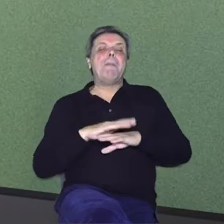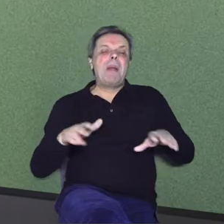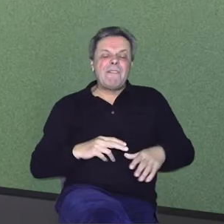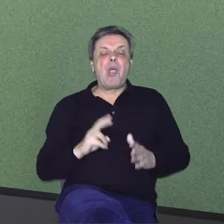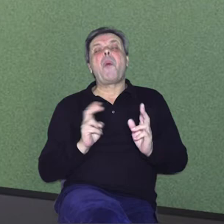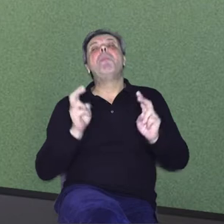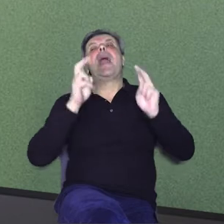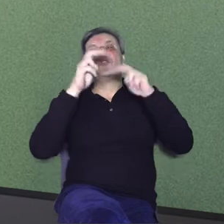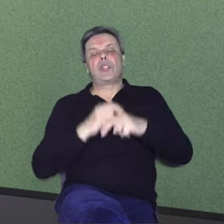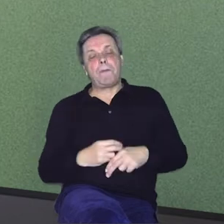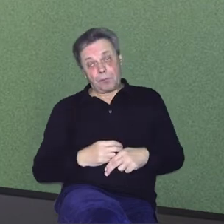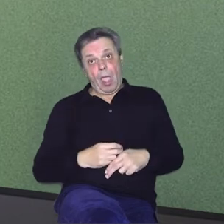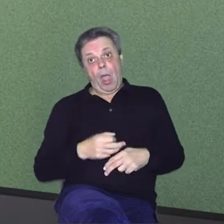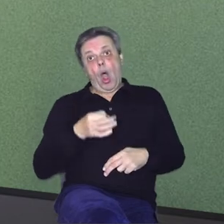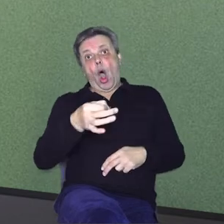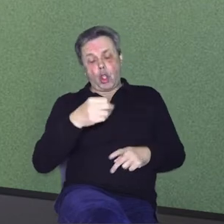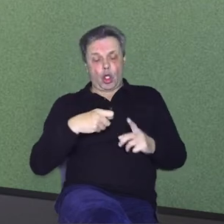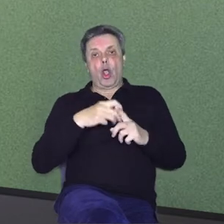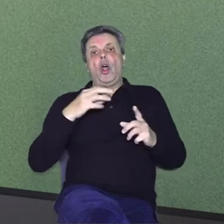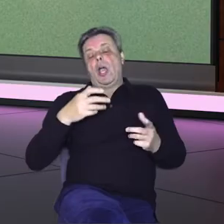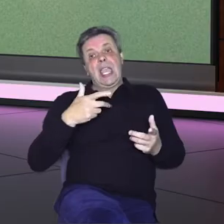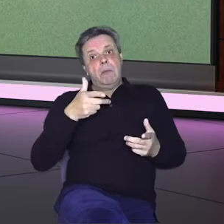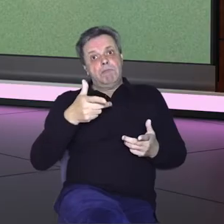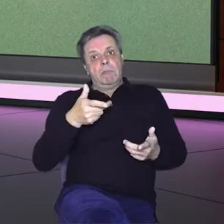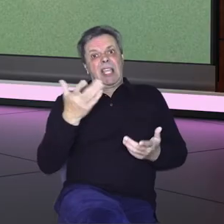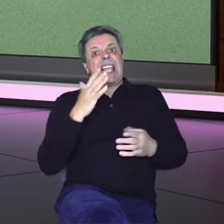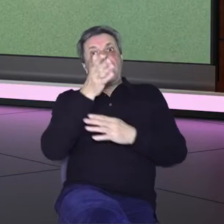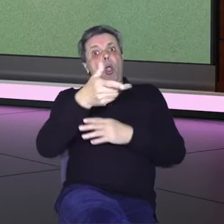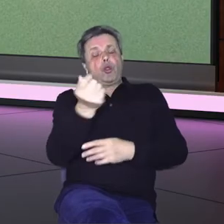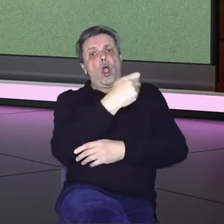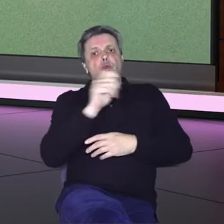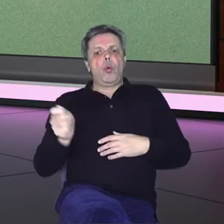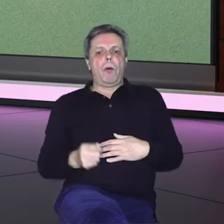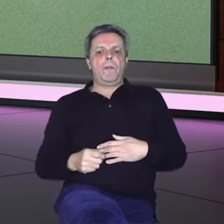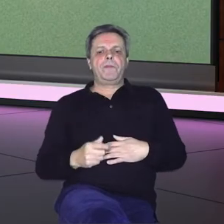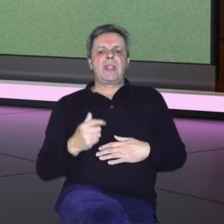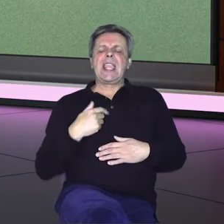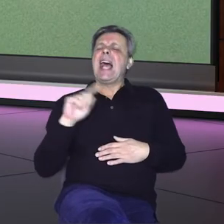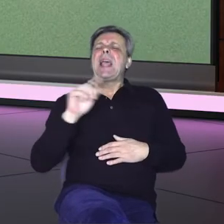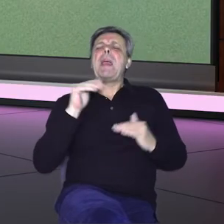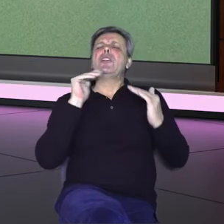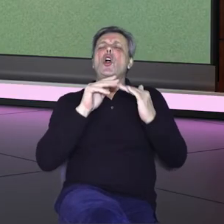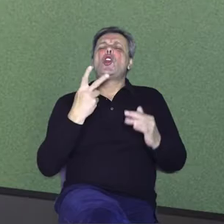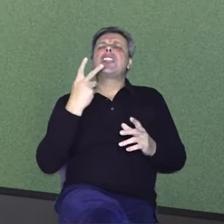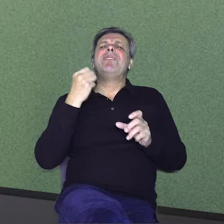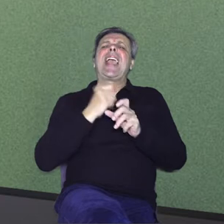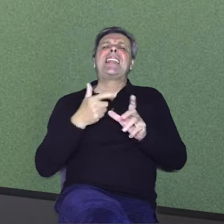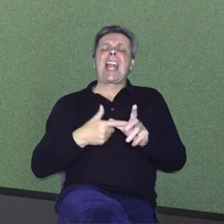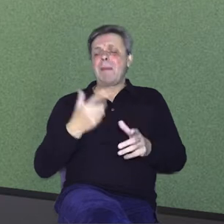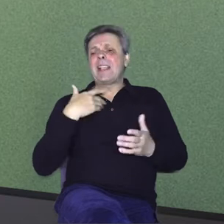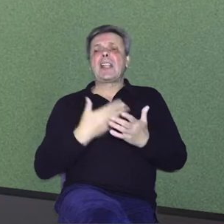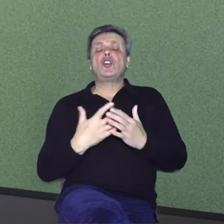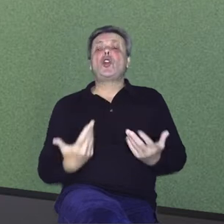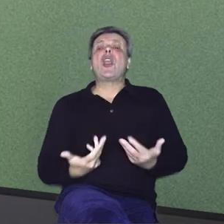Duro Kurosao je skup otok. Pa ne znam, ja se ba s vegetarijancima ne bi složio, budući da i trava